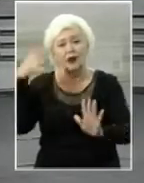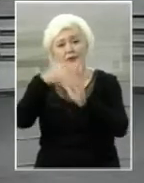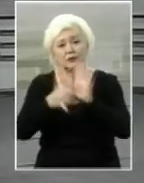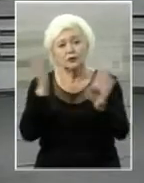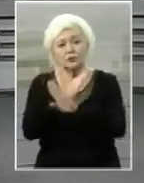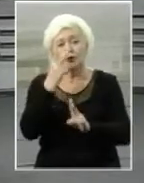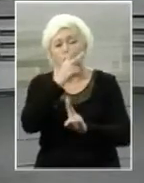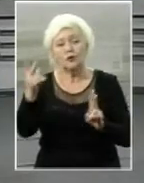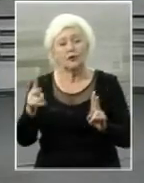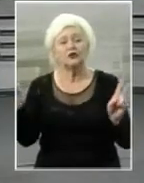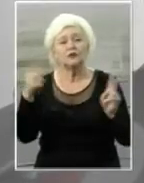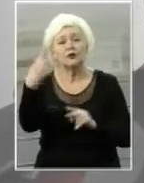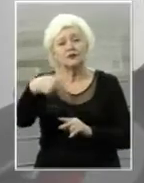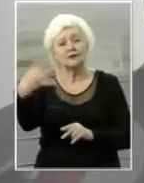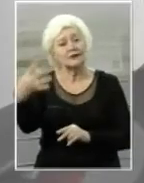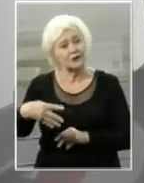Побачимось о 20.40.